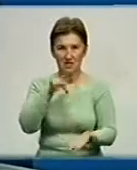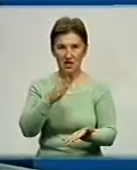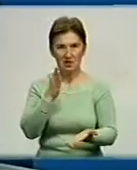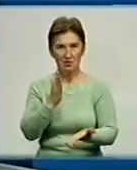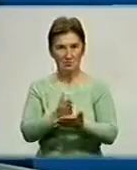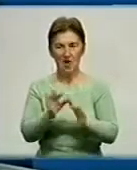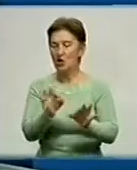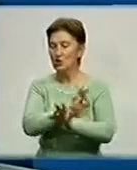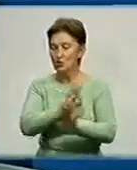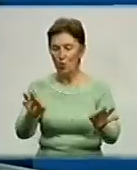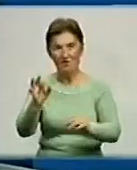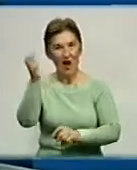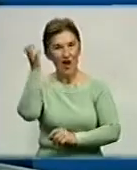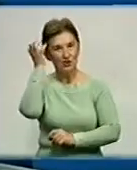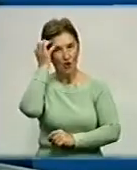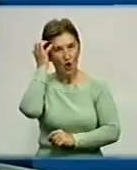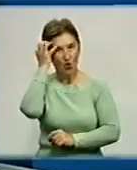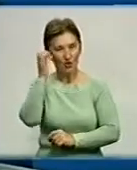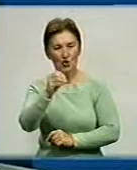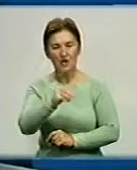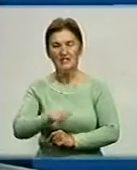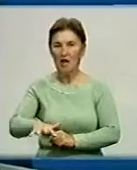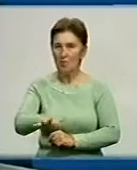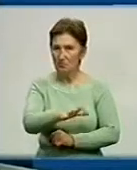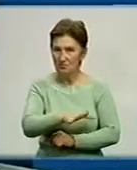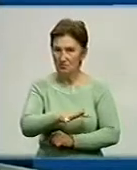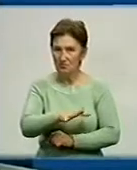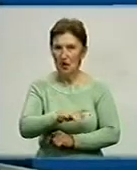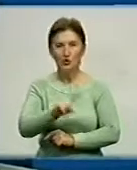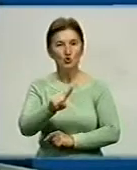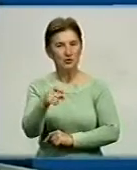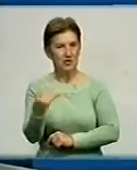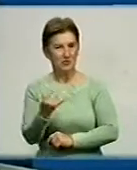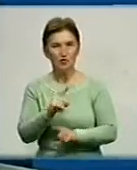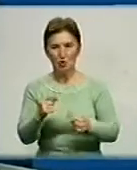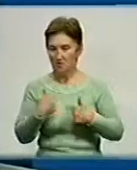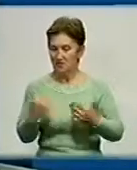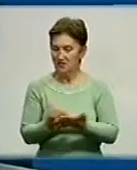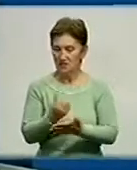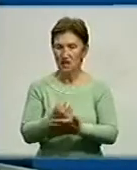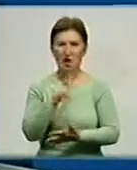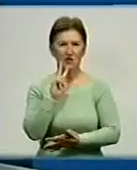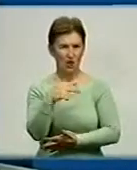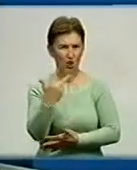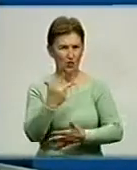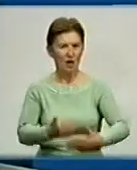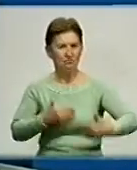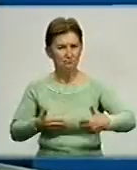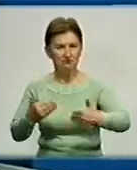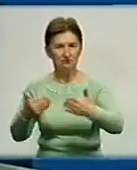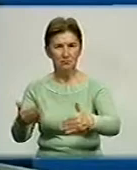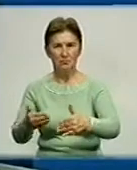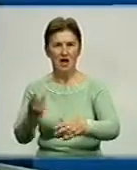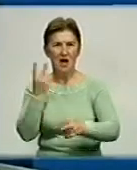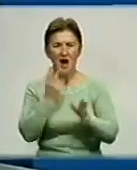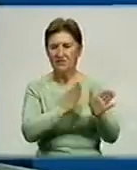чорноземи. Але що саме зацікавило європейців? Як ми досягли, що три роки поспіль Кіровоградщина динамічно